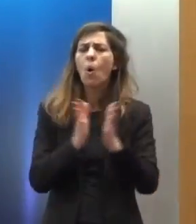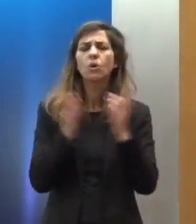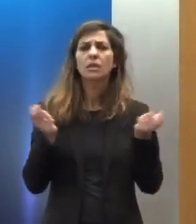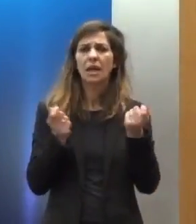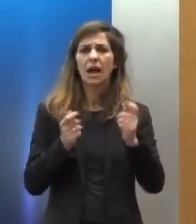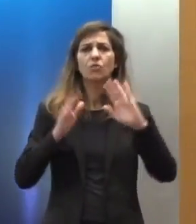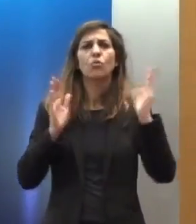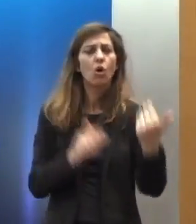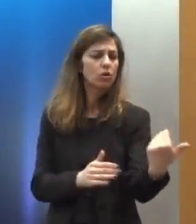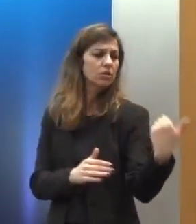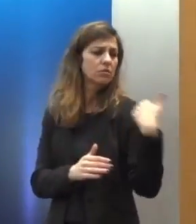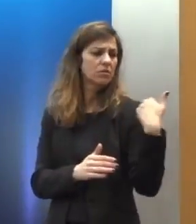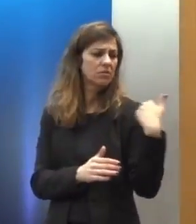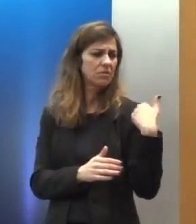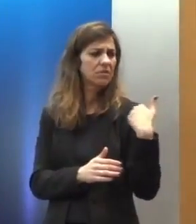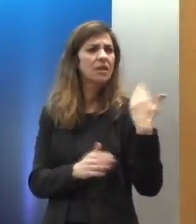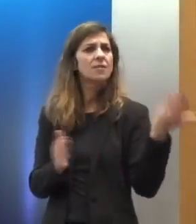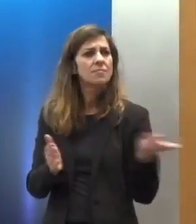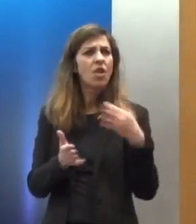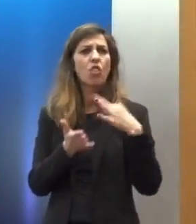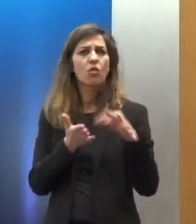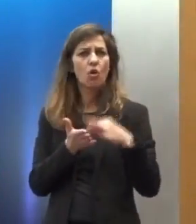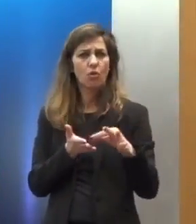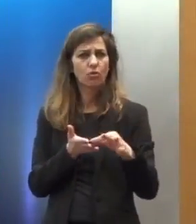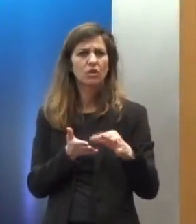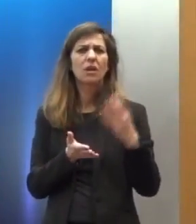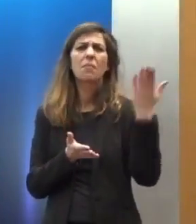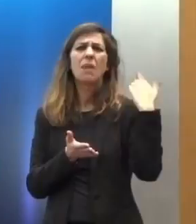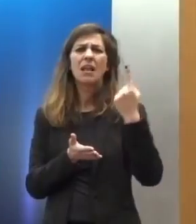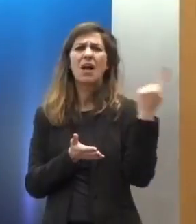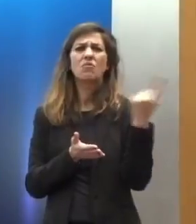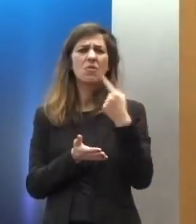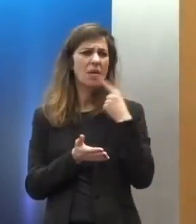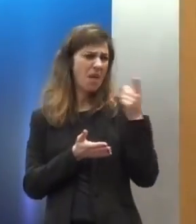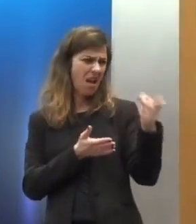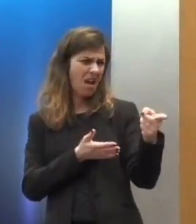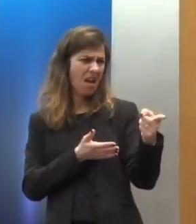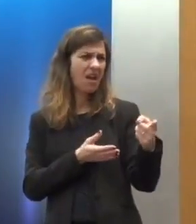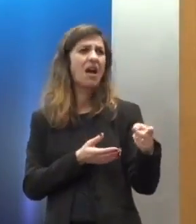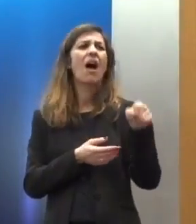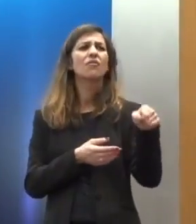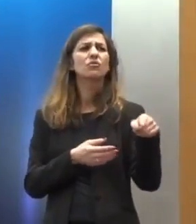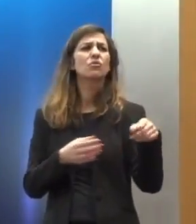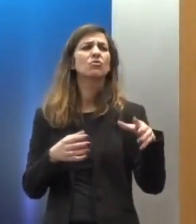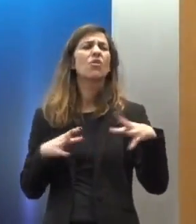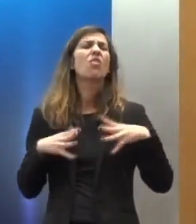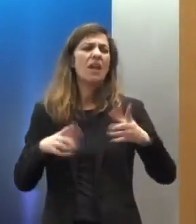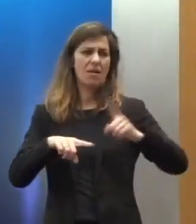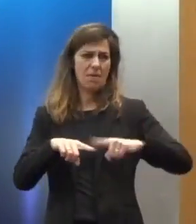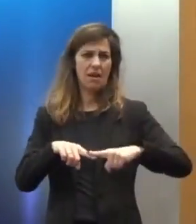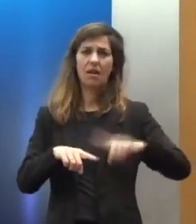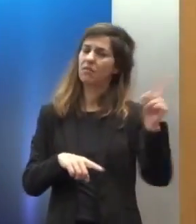θέσεις ανθεληνικές όπως είχαμε συνηθίσει να ακούμε τα προηγούμενα χρόνια από